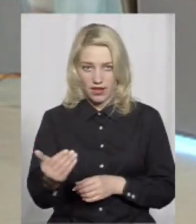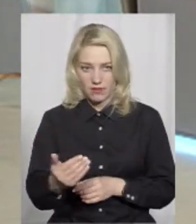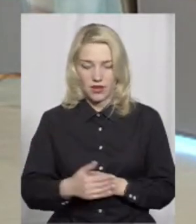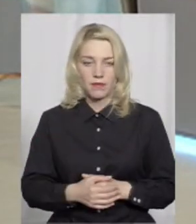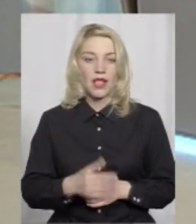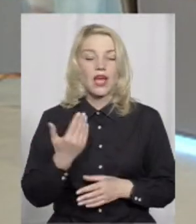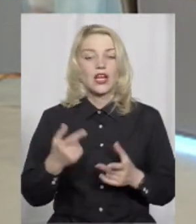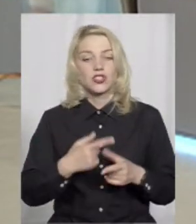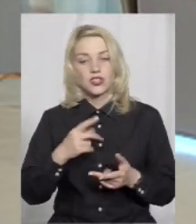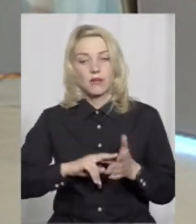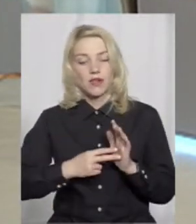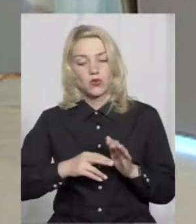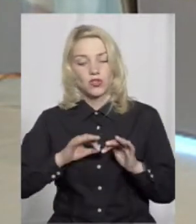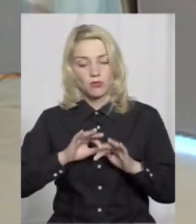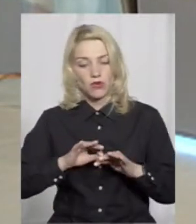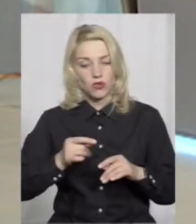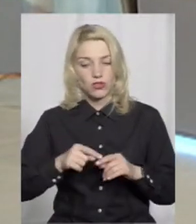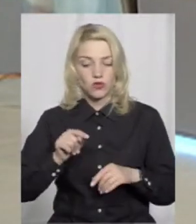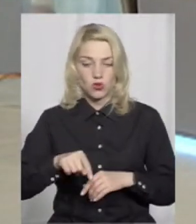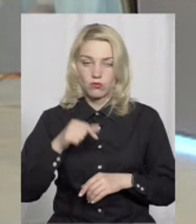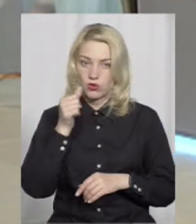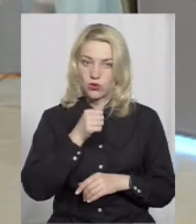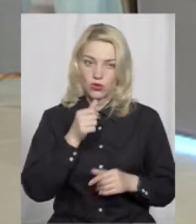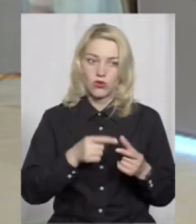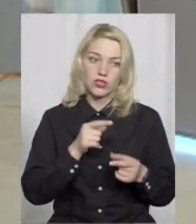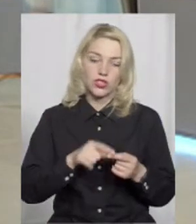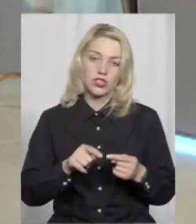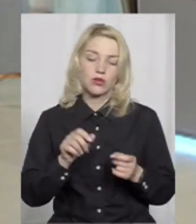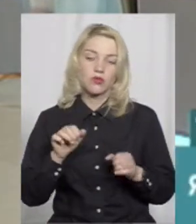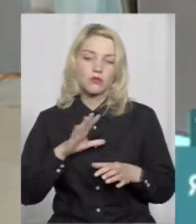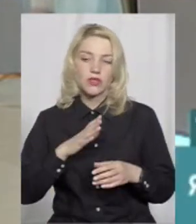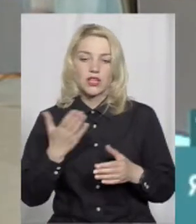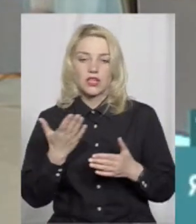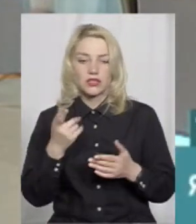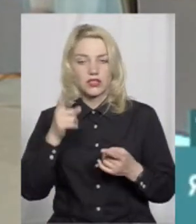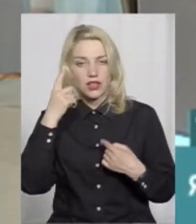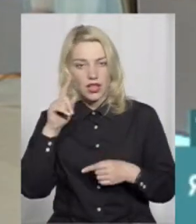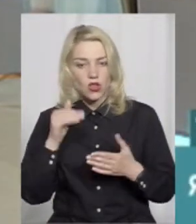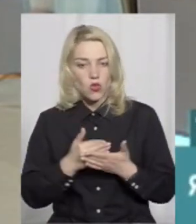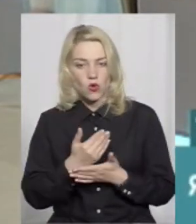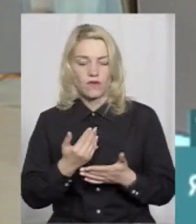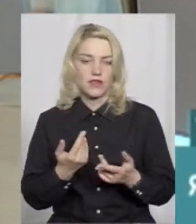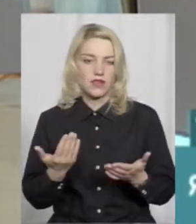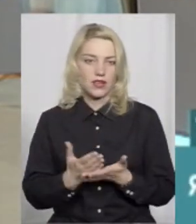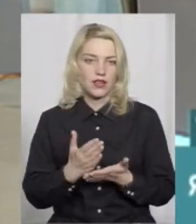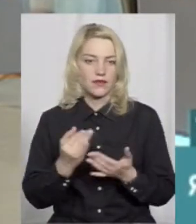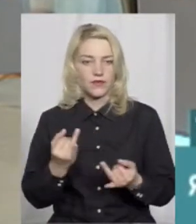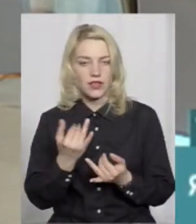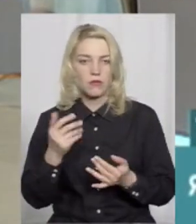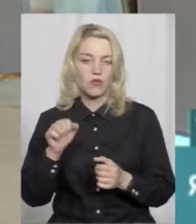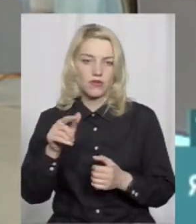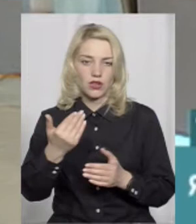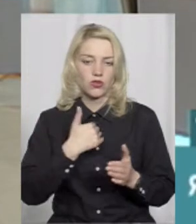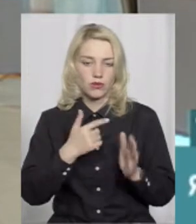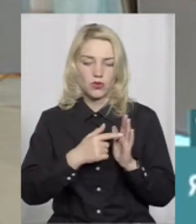плануєте, ви проводити і цього року, чи у вас є інші креативні ідеї, з якими ви хотіли би поділитися? Або не хотіли? У нас виходить така ситуація, що